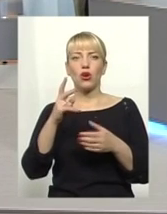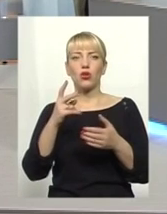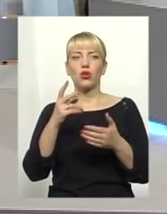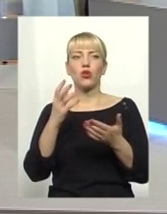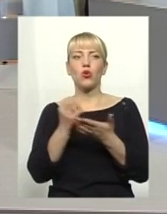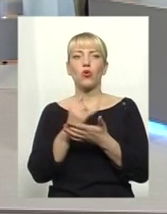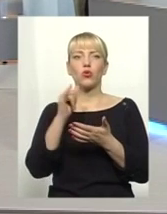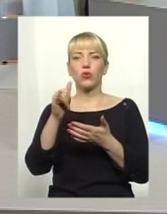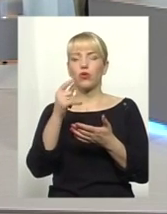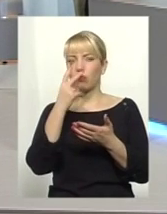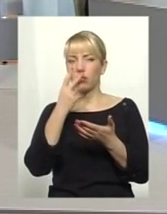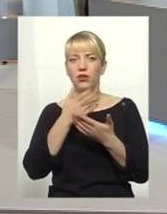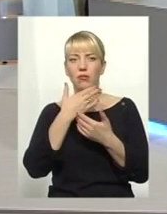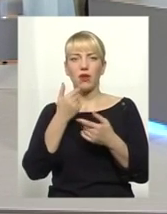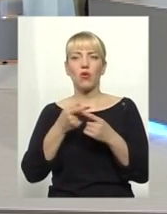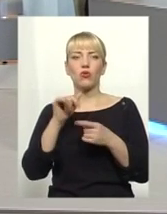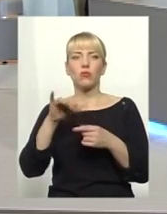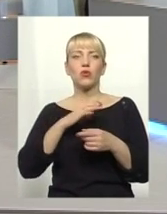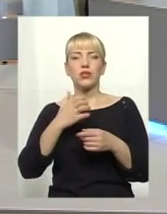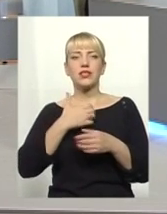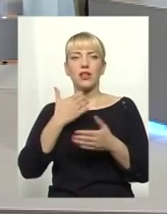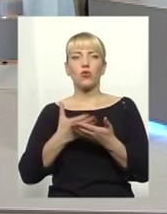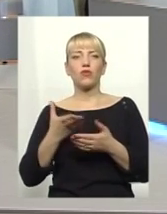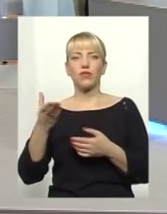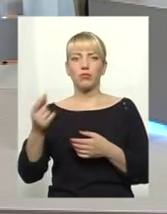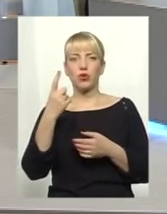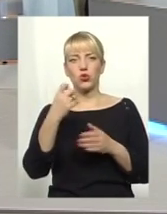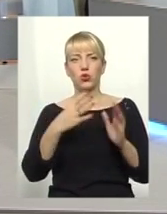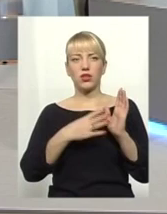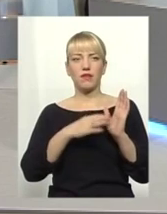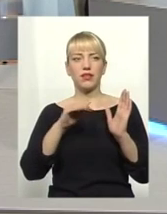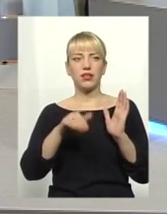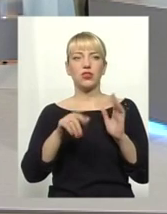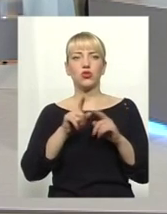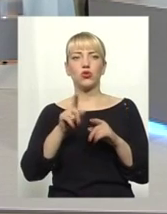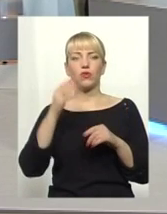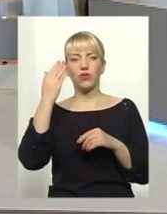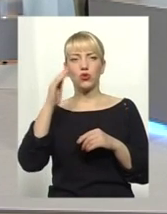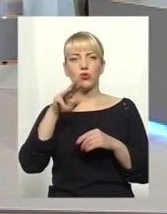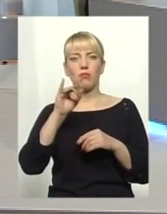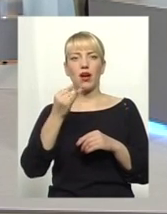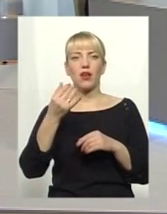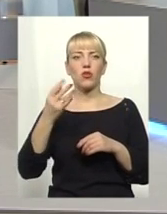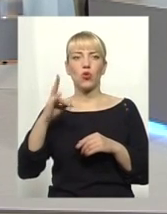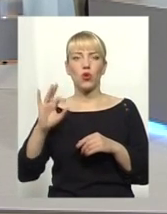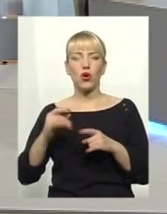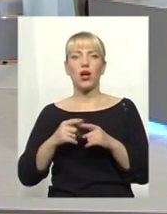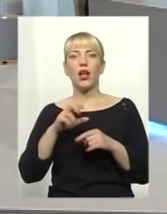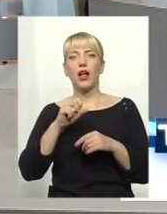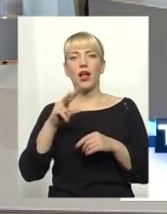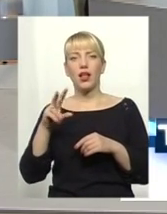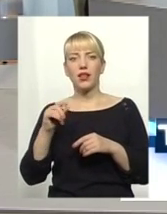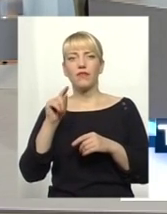показала. В неї тільки страхові виплати були і 109 тисяч щодо відчуження майна були доходи. В той же час